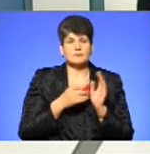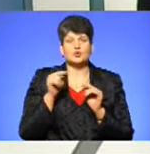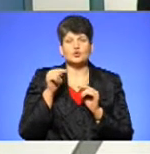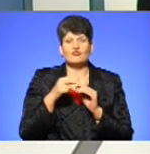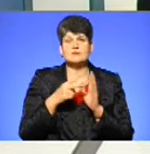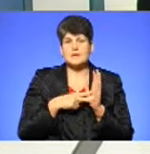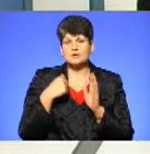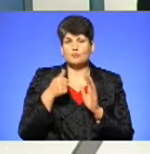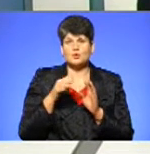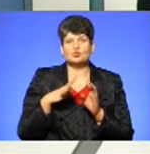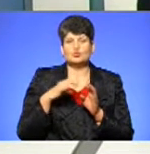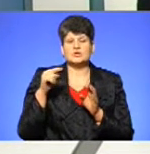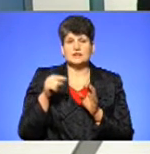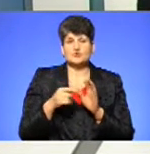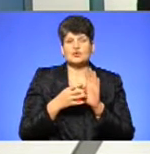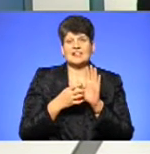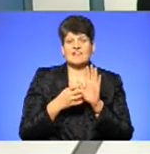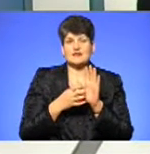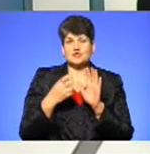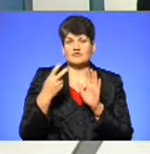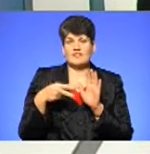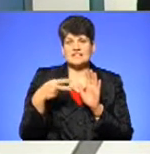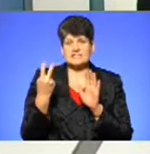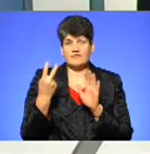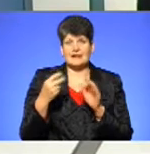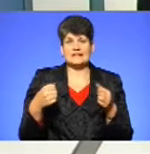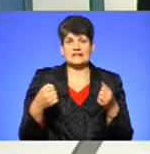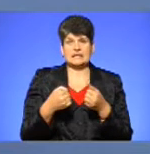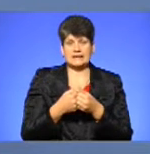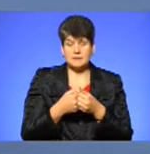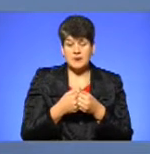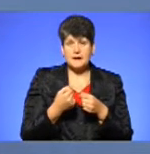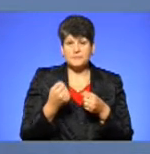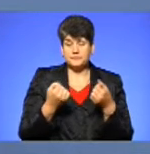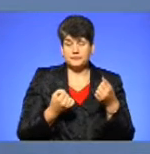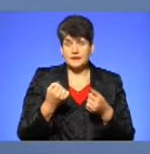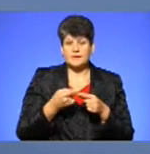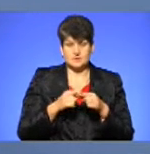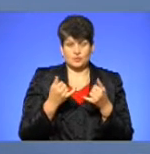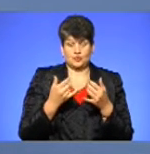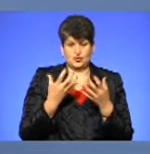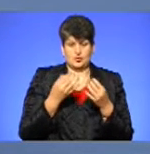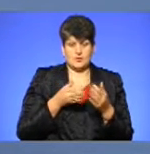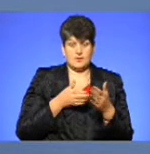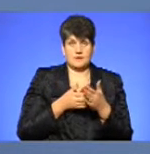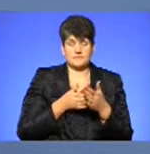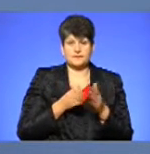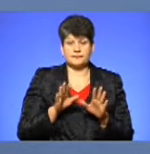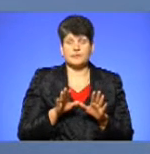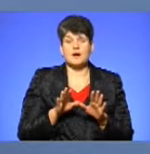році було 1922 ДТП, це я говорю по сьогоднішній день, не враховуючи його,